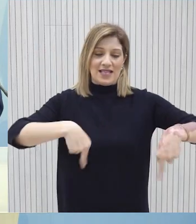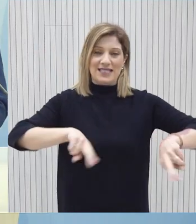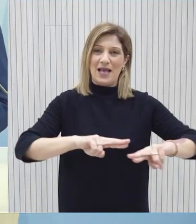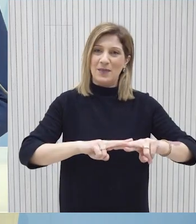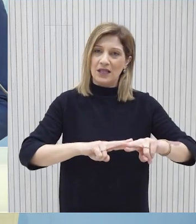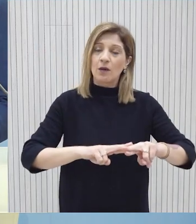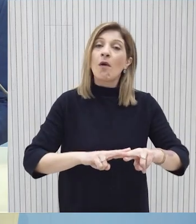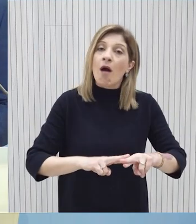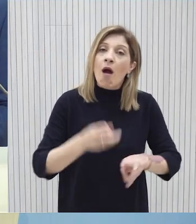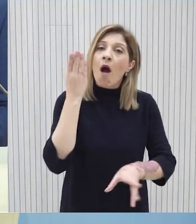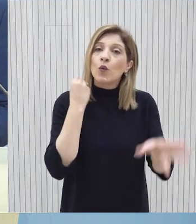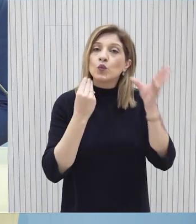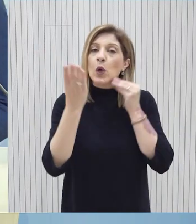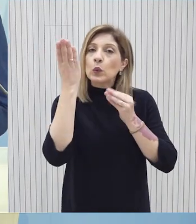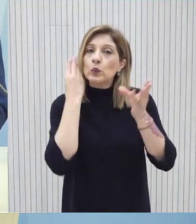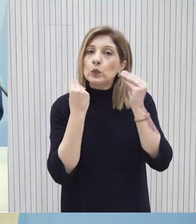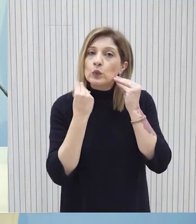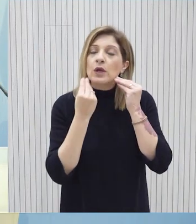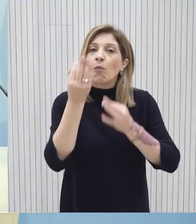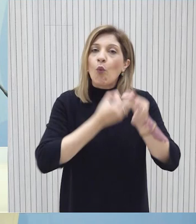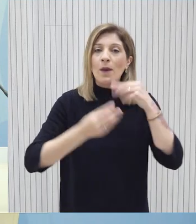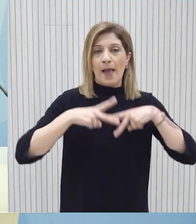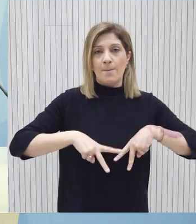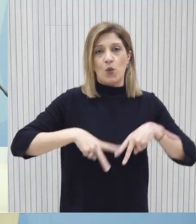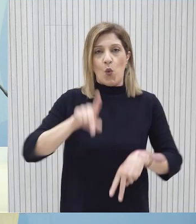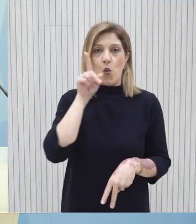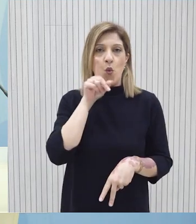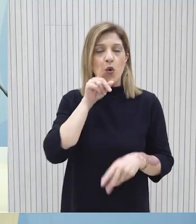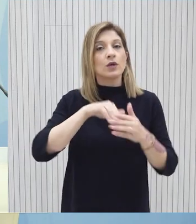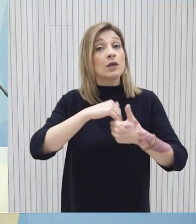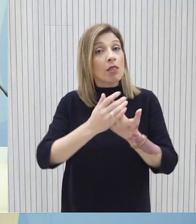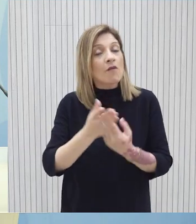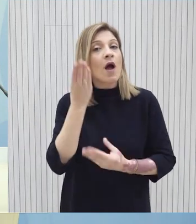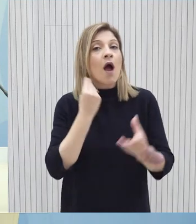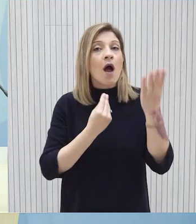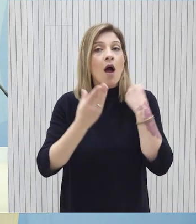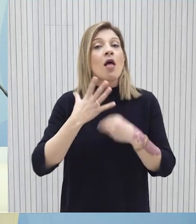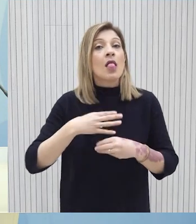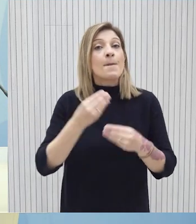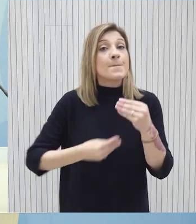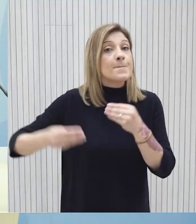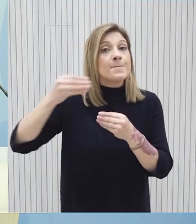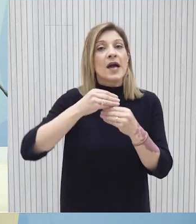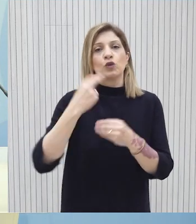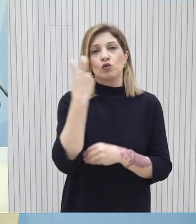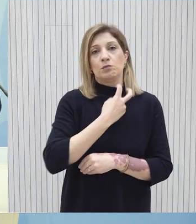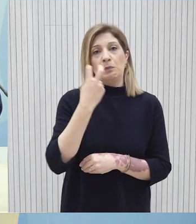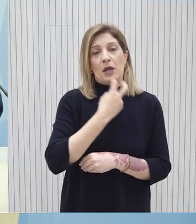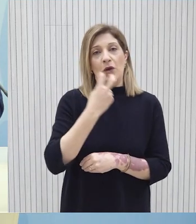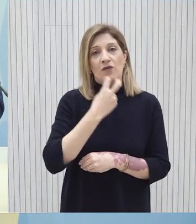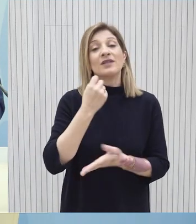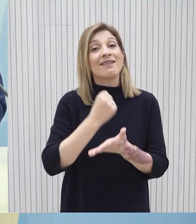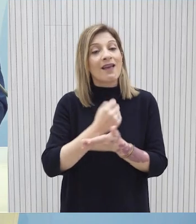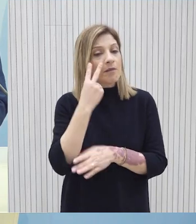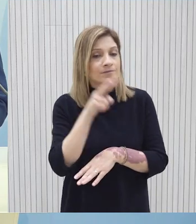επέδειξαν ιδιαίτερον ενδιαφέρον στις αναφορές της Υπουργού ζητώντας μάλιστα και περισσότερα στοιχεία επί του θέματος και την